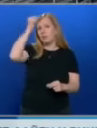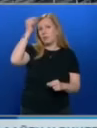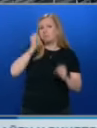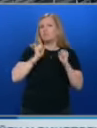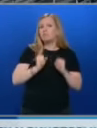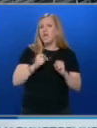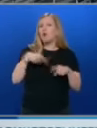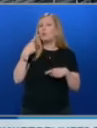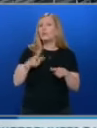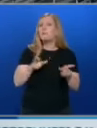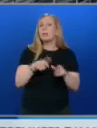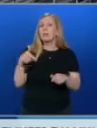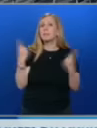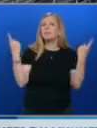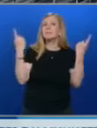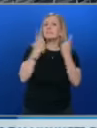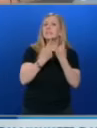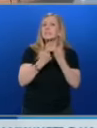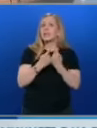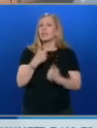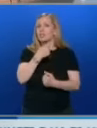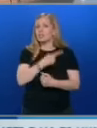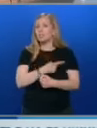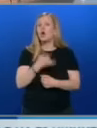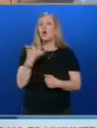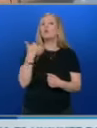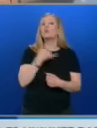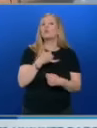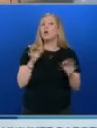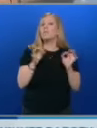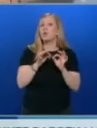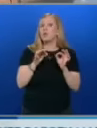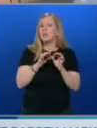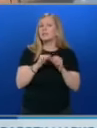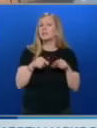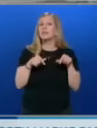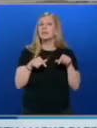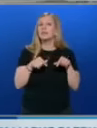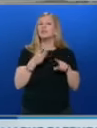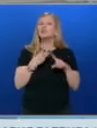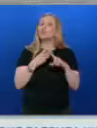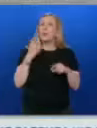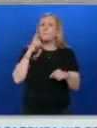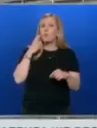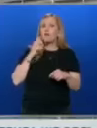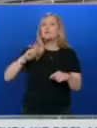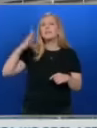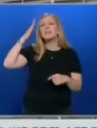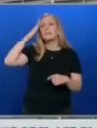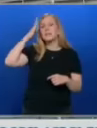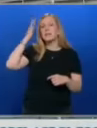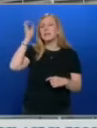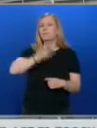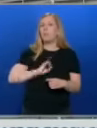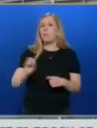се срещне с върховния представител на Европейския съюз по външната политика и сигурността Жозеп Борел Съзаместник председатели на